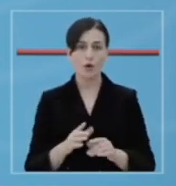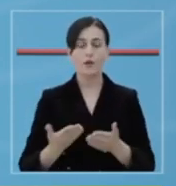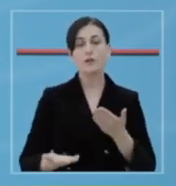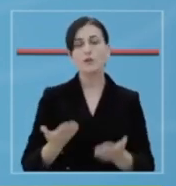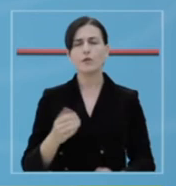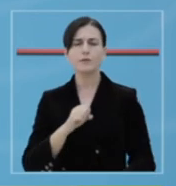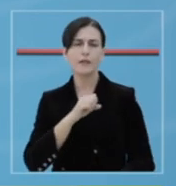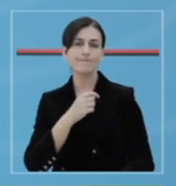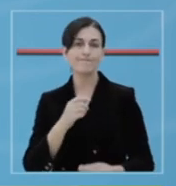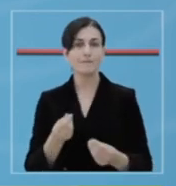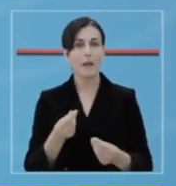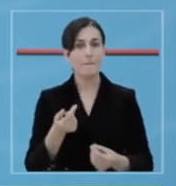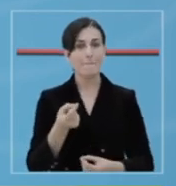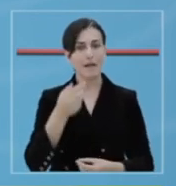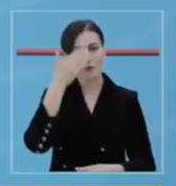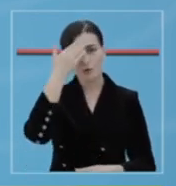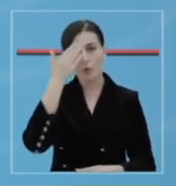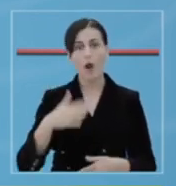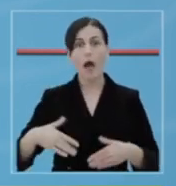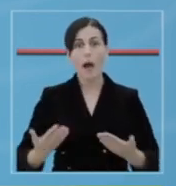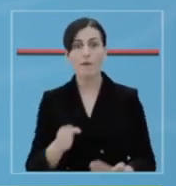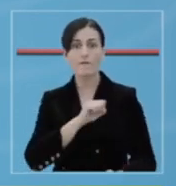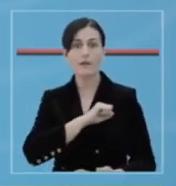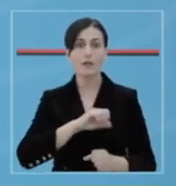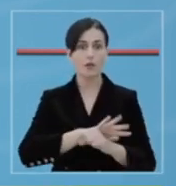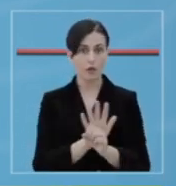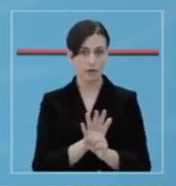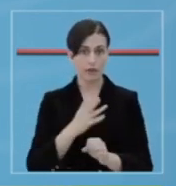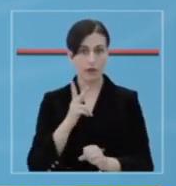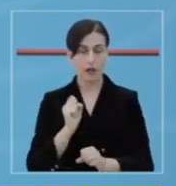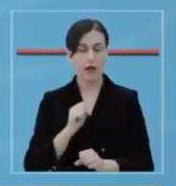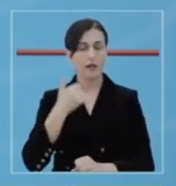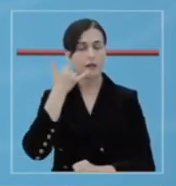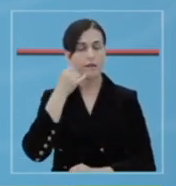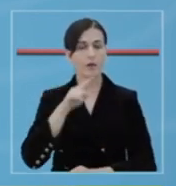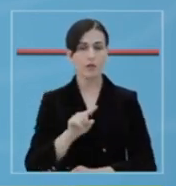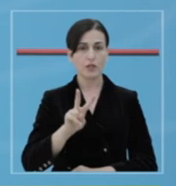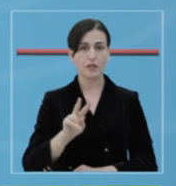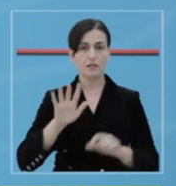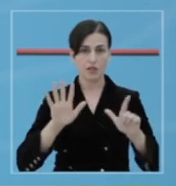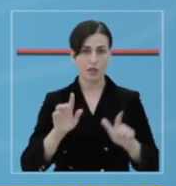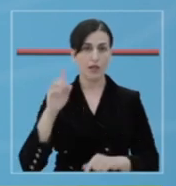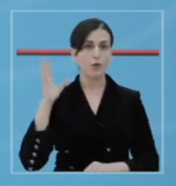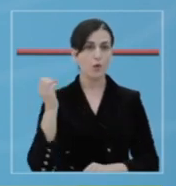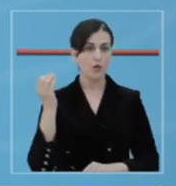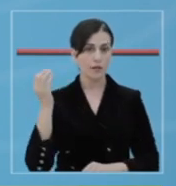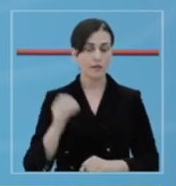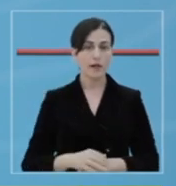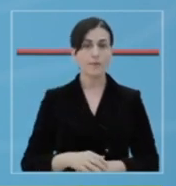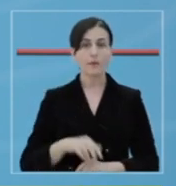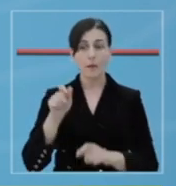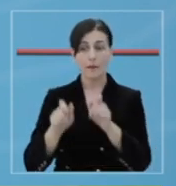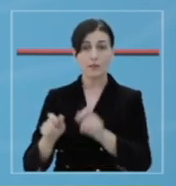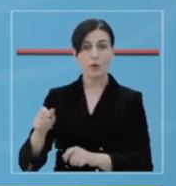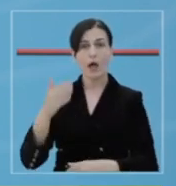Nëse keni shenja klinike dhe mendoni se keni COVID, telefononi nërmin urgencës 127. Qytetarët të